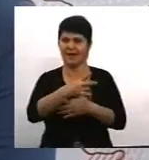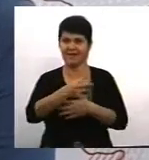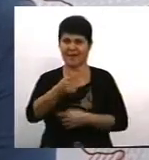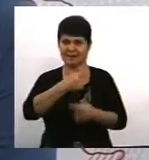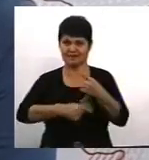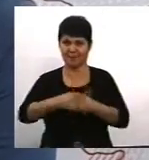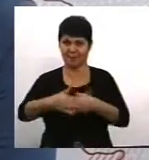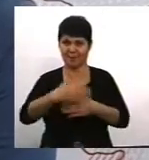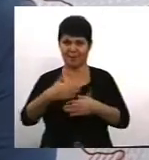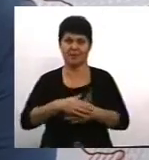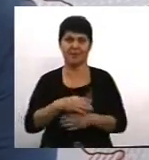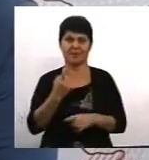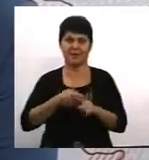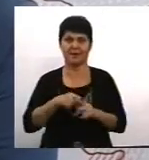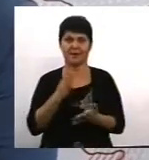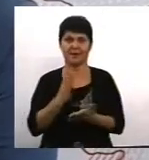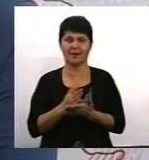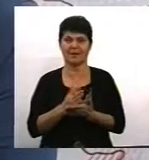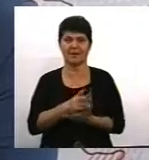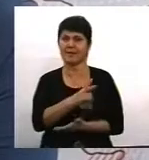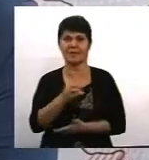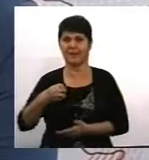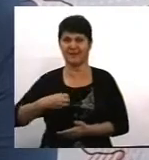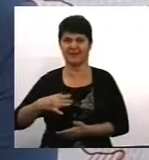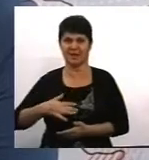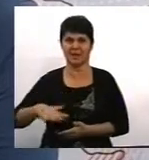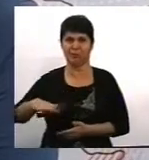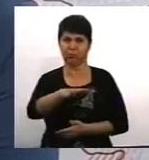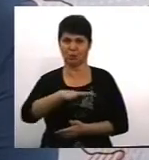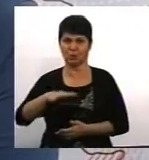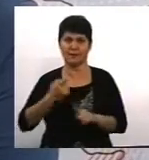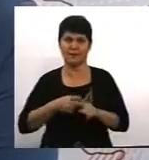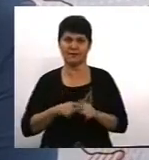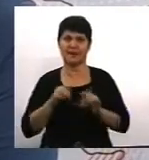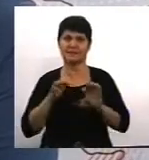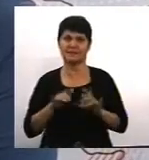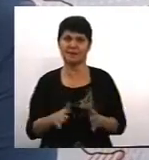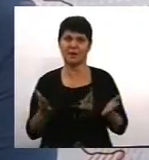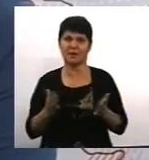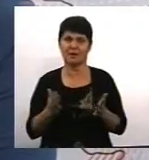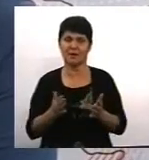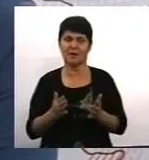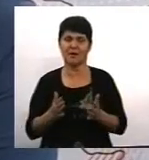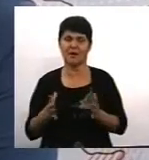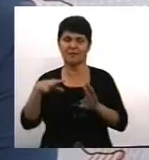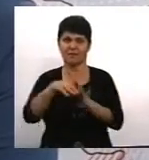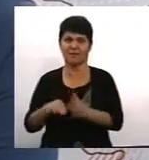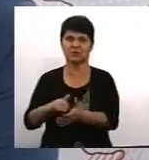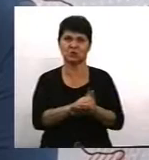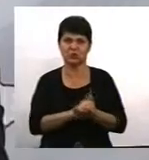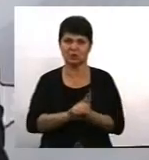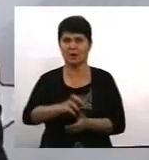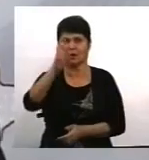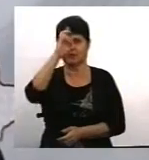приватного простору. Це вже не є в приватному просторі. Це вже справа, яка виходить в соціум і держава буде говорити і карати.